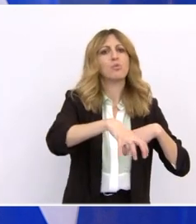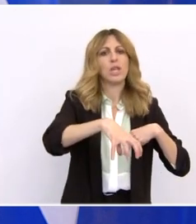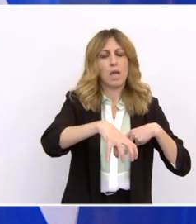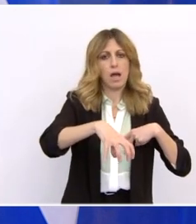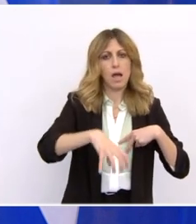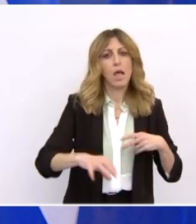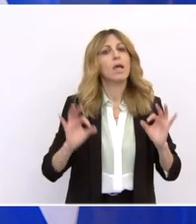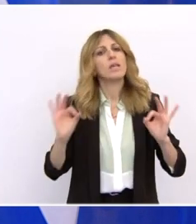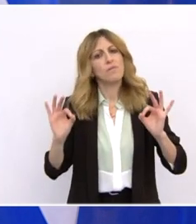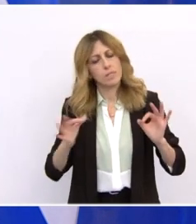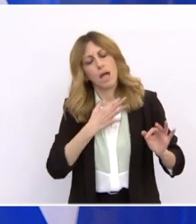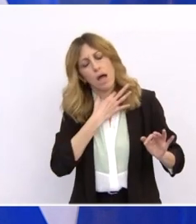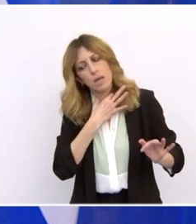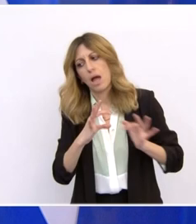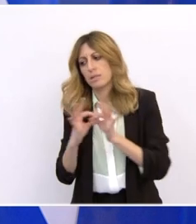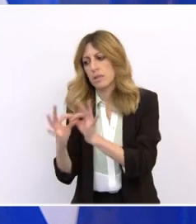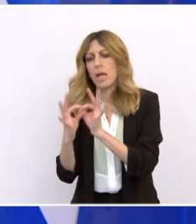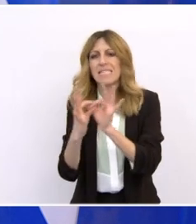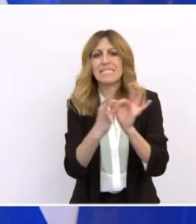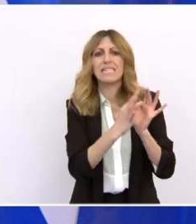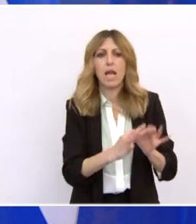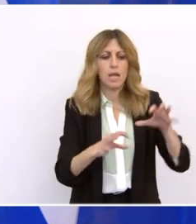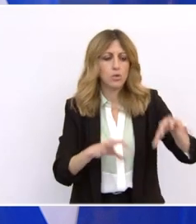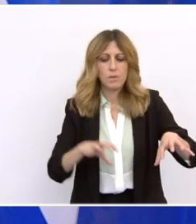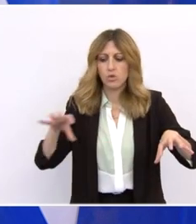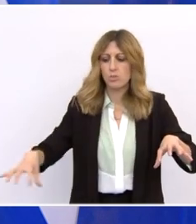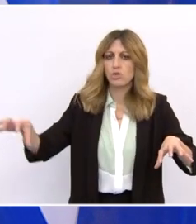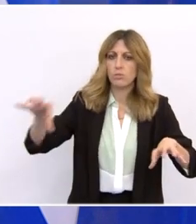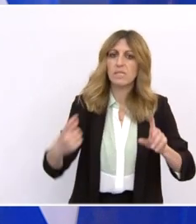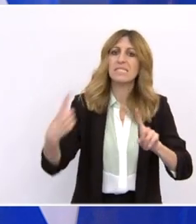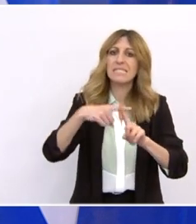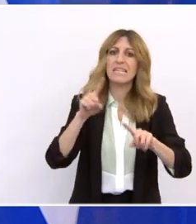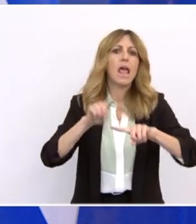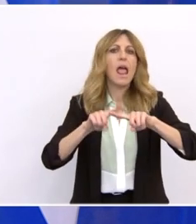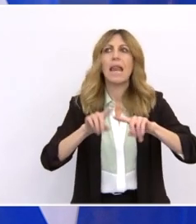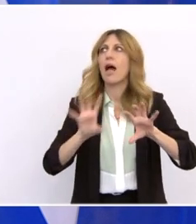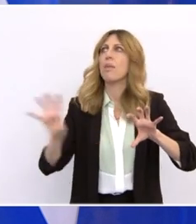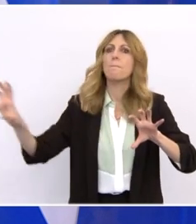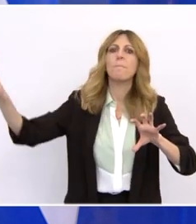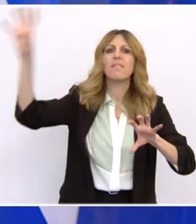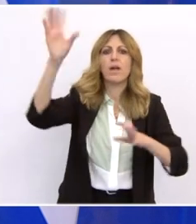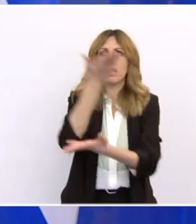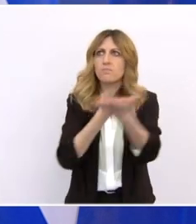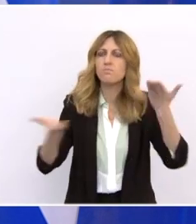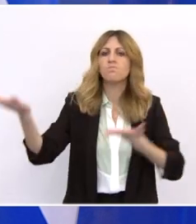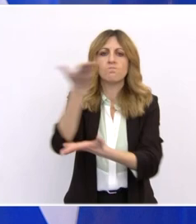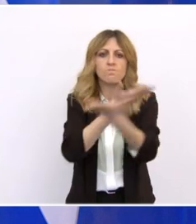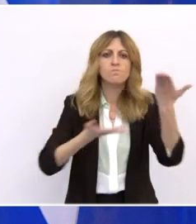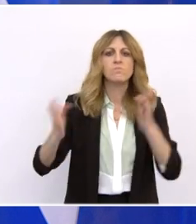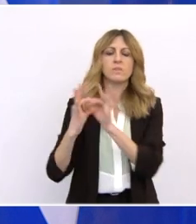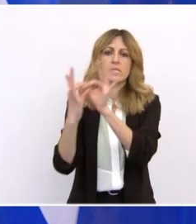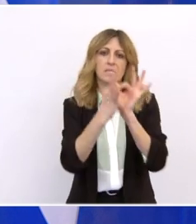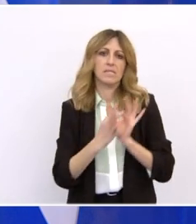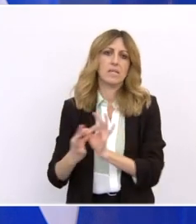συνέργειες και ένα τομέα αλλά και ένα περιφέρειο. Με δύο λόγια, η προσπάθεια η οποία σήμερα ξεκινά,